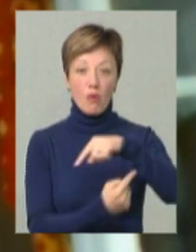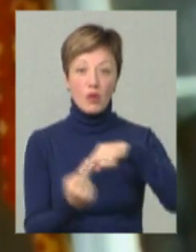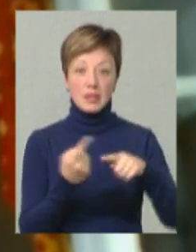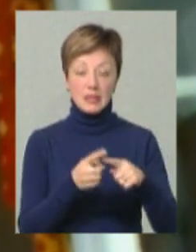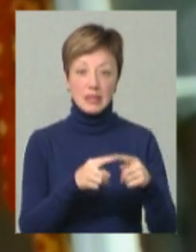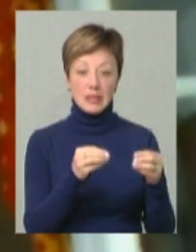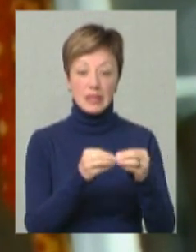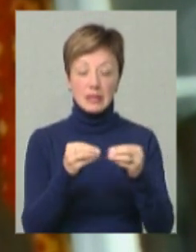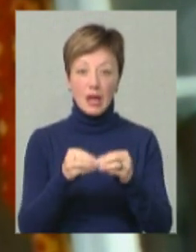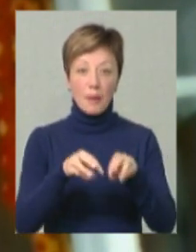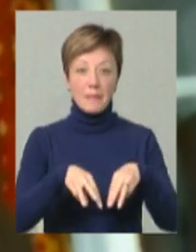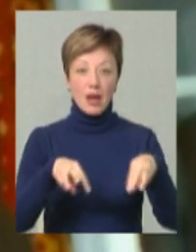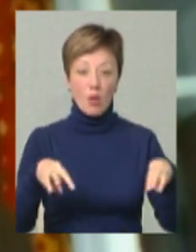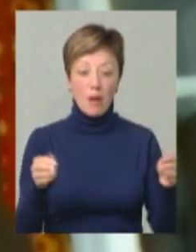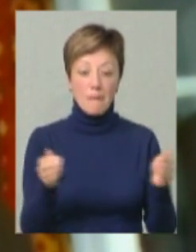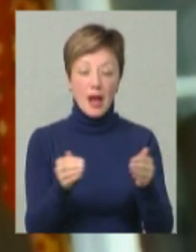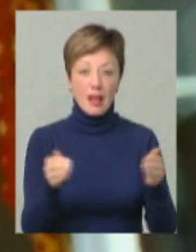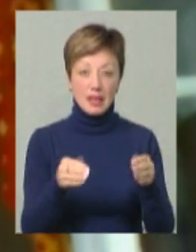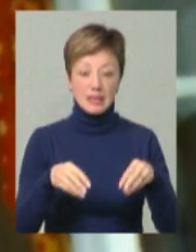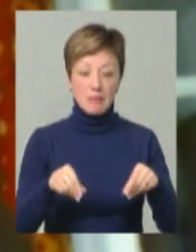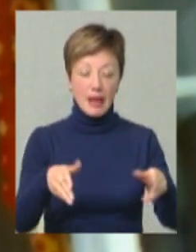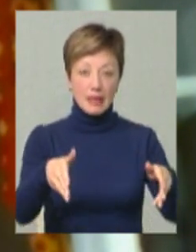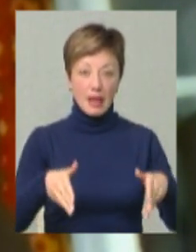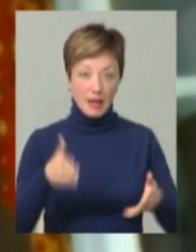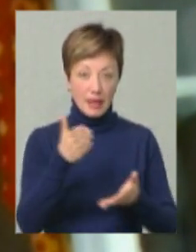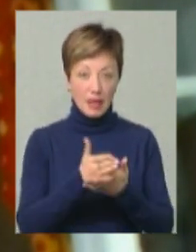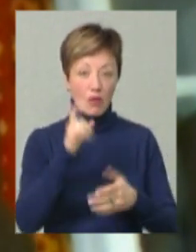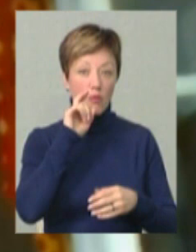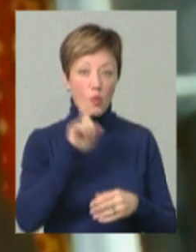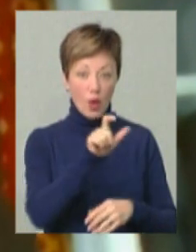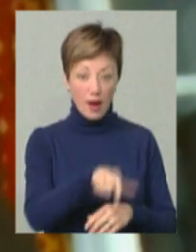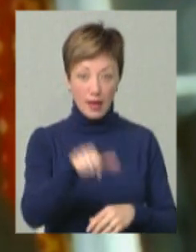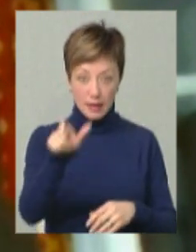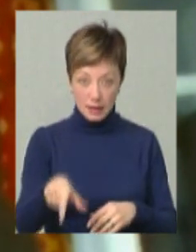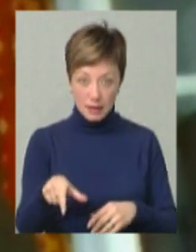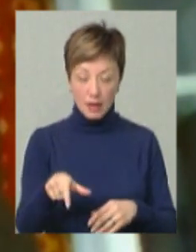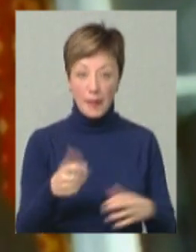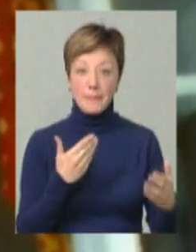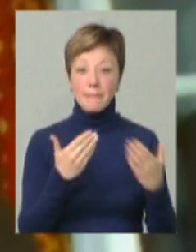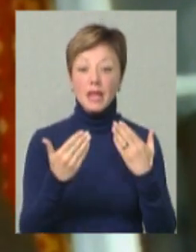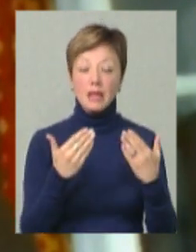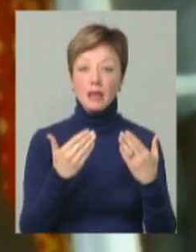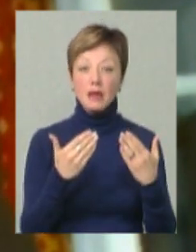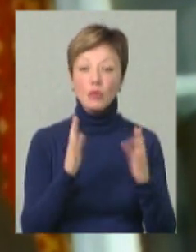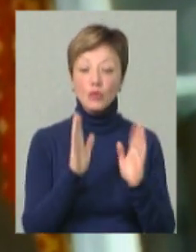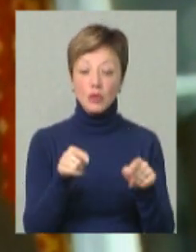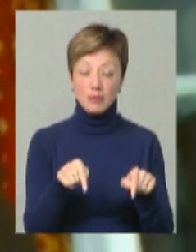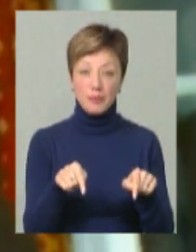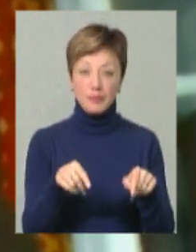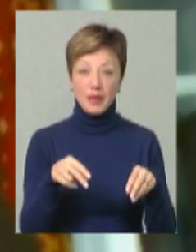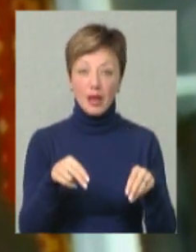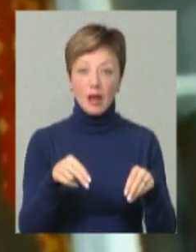десятки мільйонів малих земельних ділянок, які є в українців, підійдемо до тих земельних ділянок